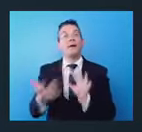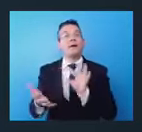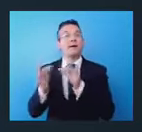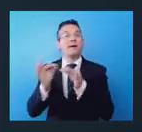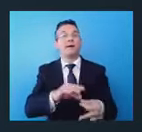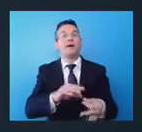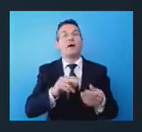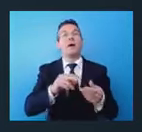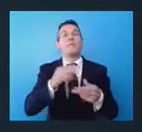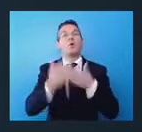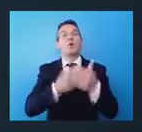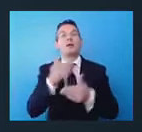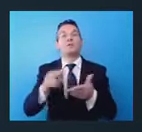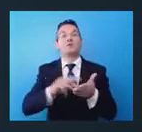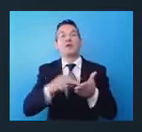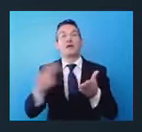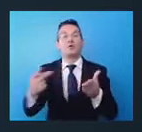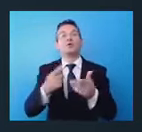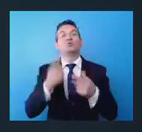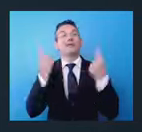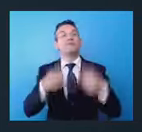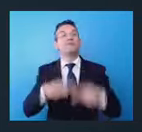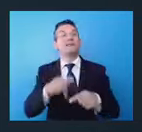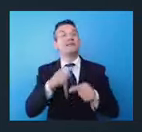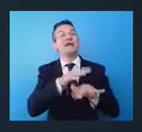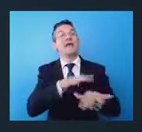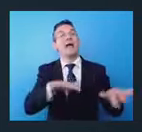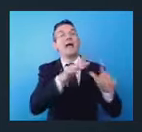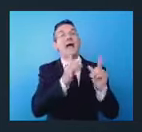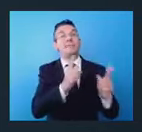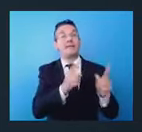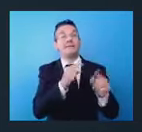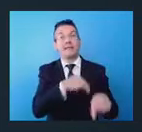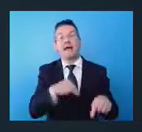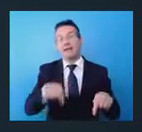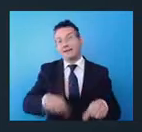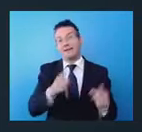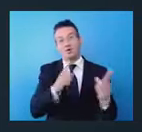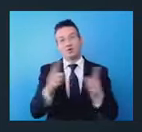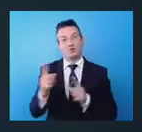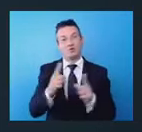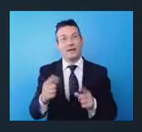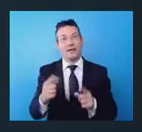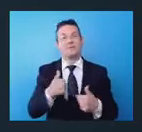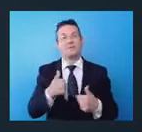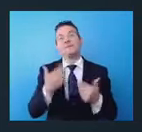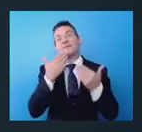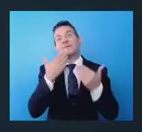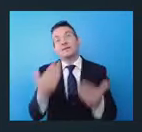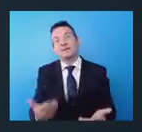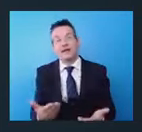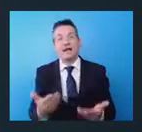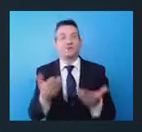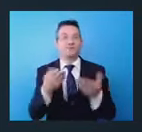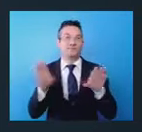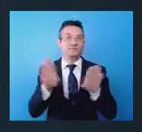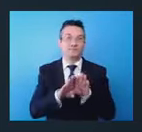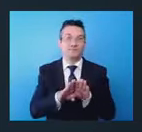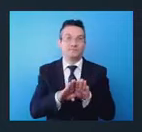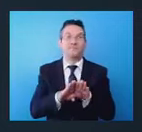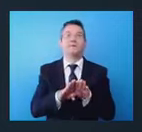e delle nuove sfide ambientali che caratterizzano i nostri tempi. Quindi io vi ringrazio, concludo il mio intervento e